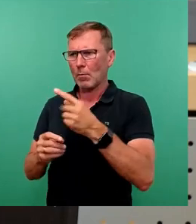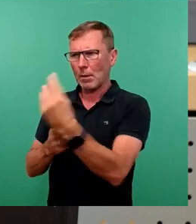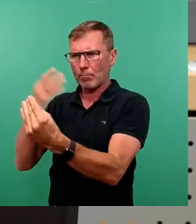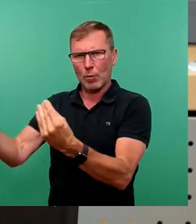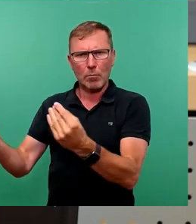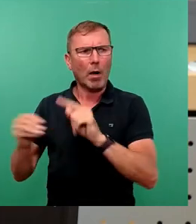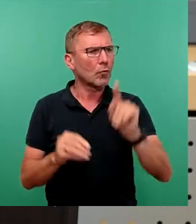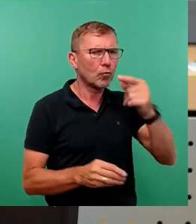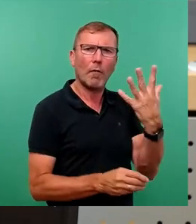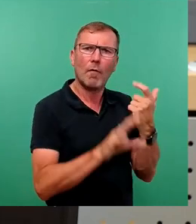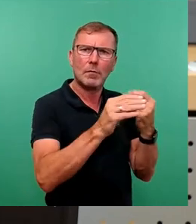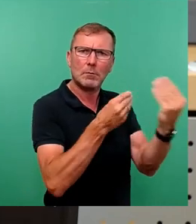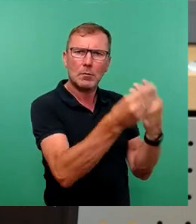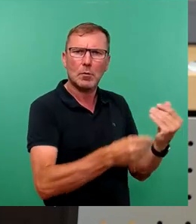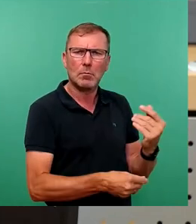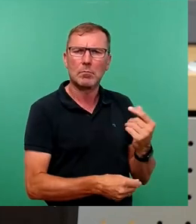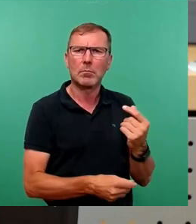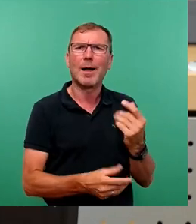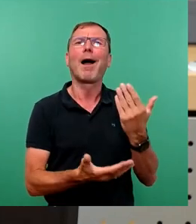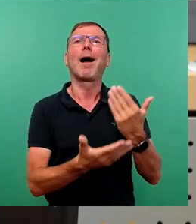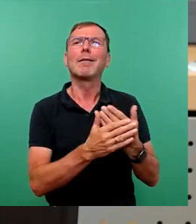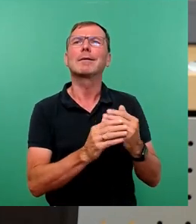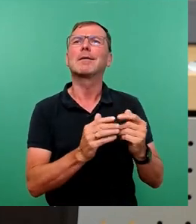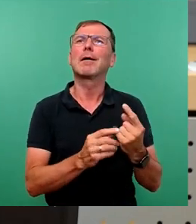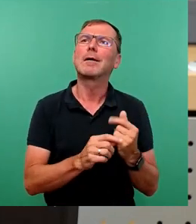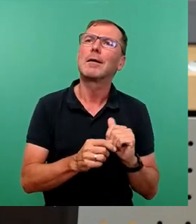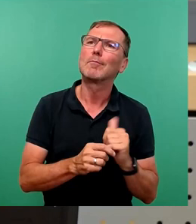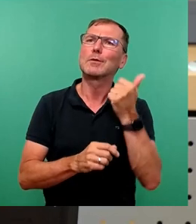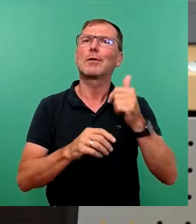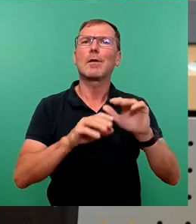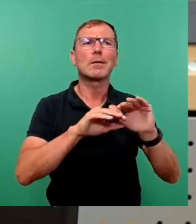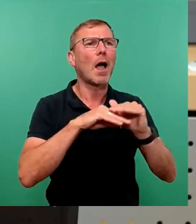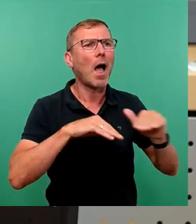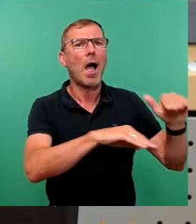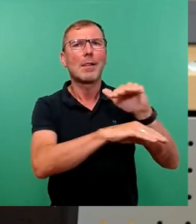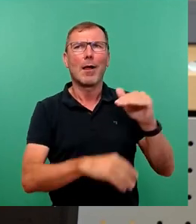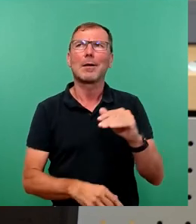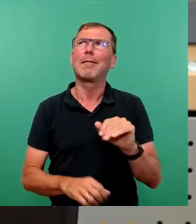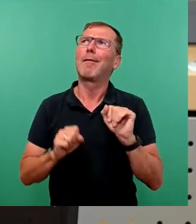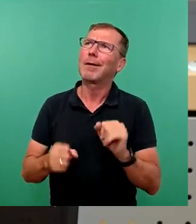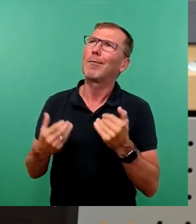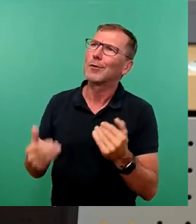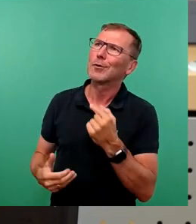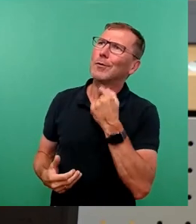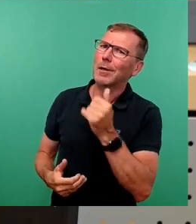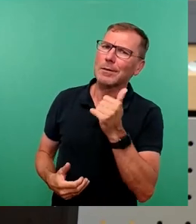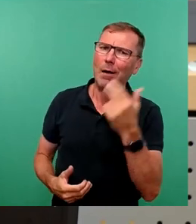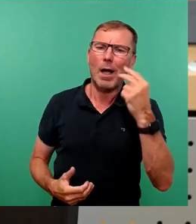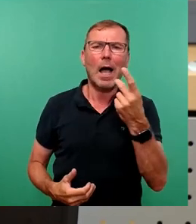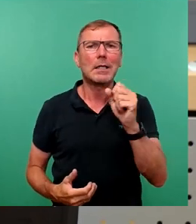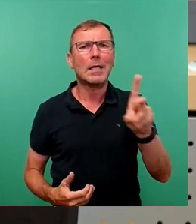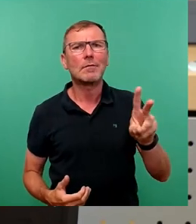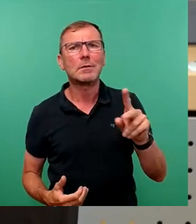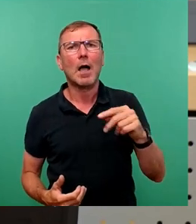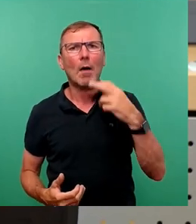andere nur 75 Prozent. Hier wurde gesagt, wegen der herausgeforderten Lage, könnte man so sagen, aber der Herr Brews hat ja schon gesagt, Altstadt